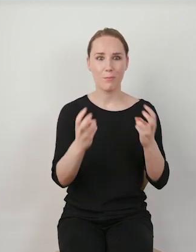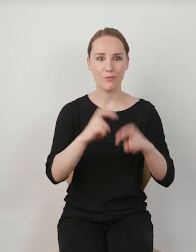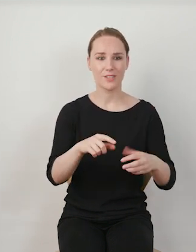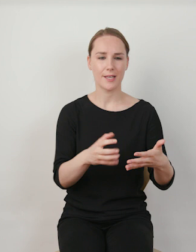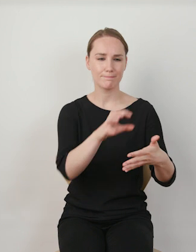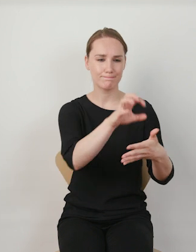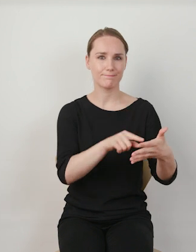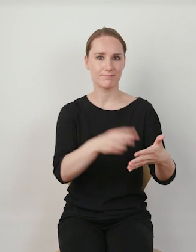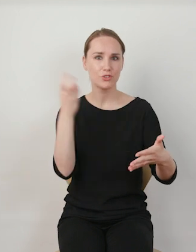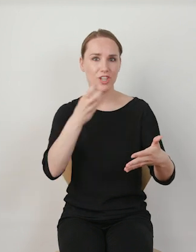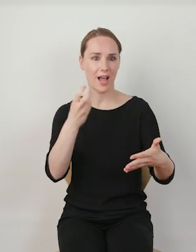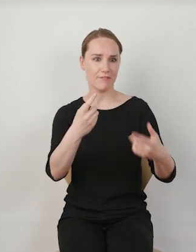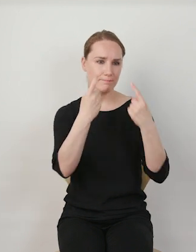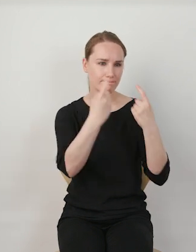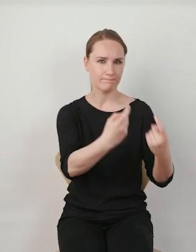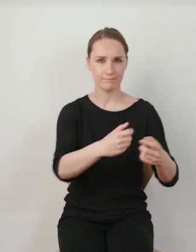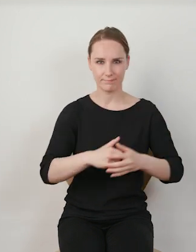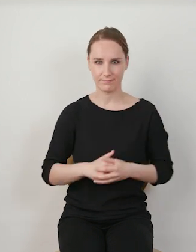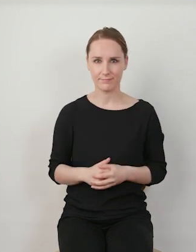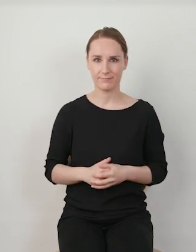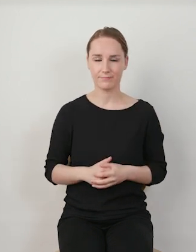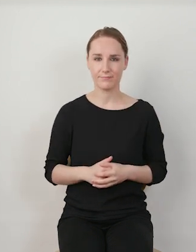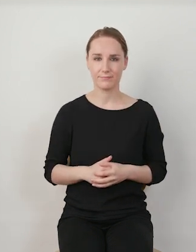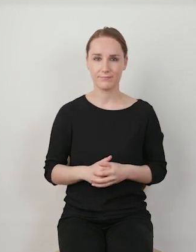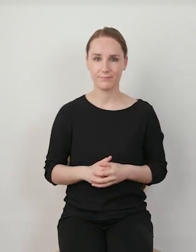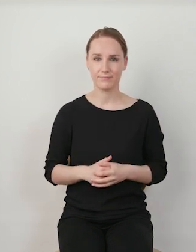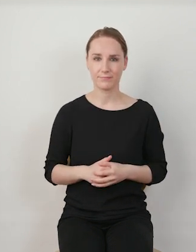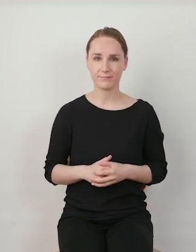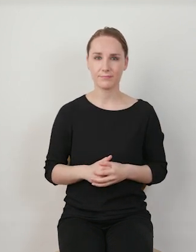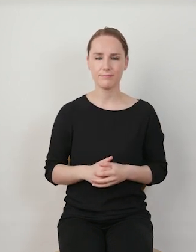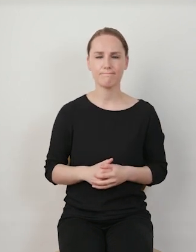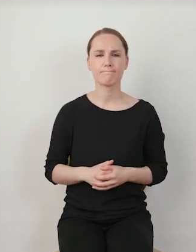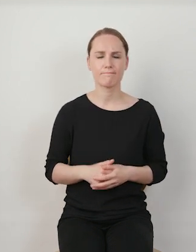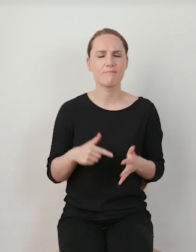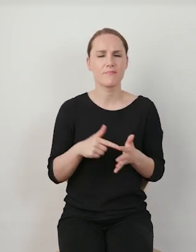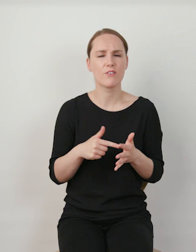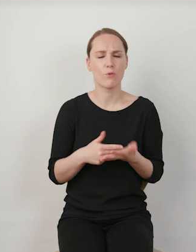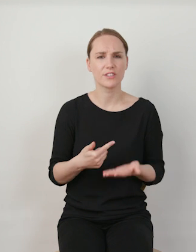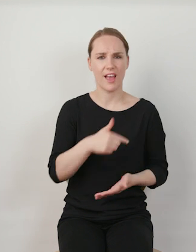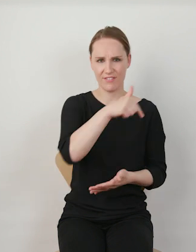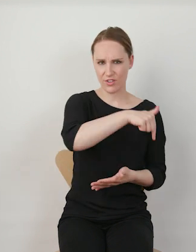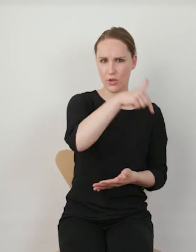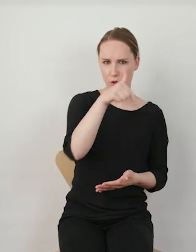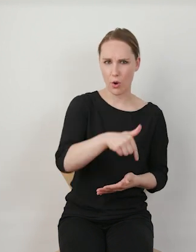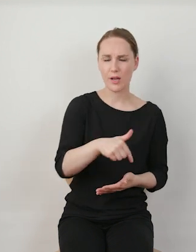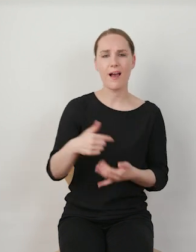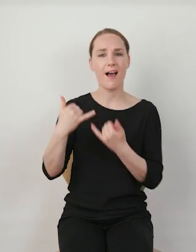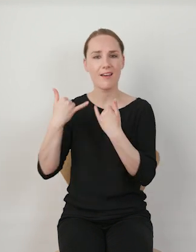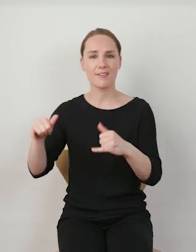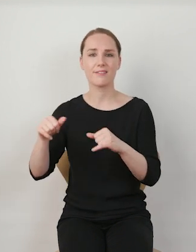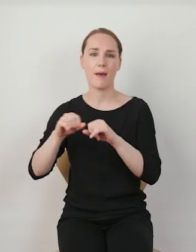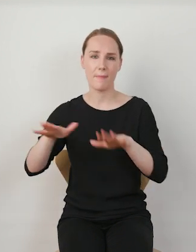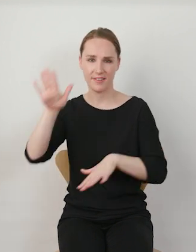przyciągać uwagę. I teraz pojawia się kwestia tego, czym w takim razie TikTok różni się od innych